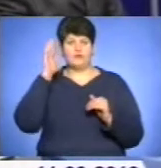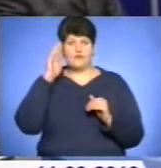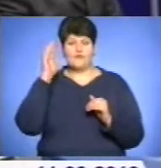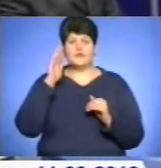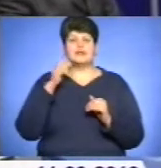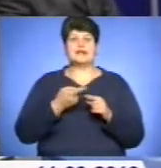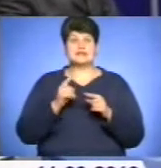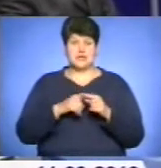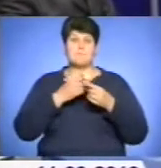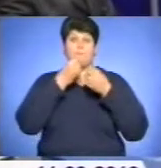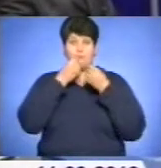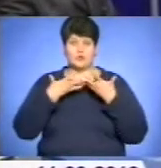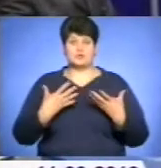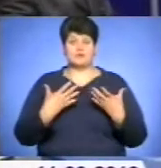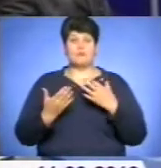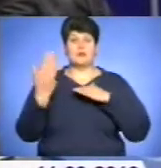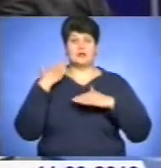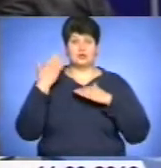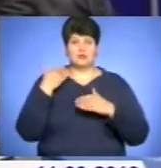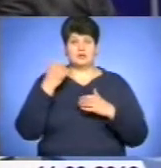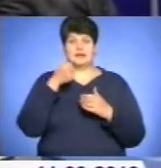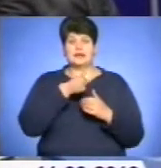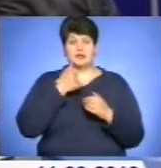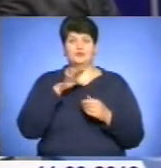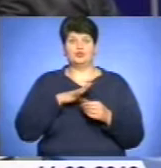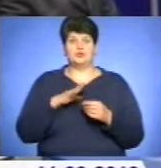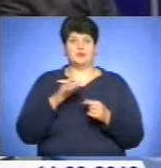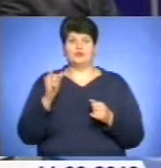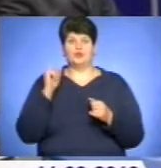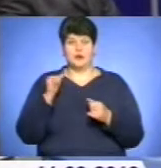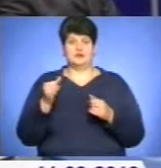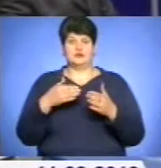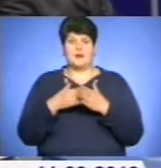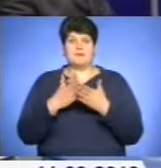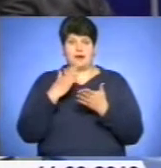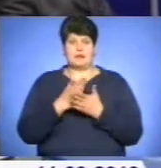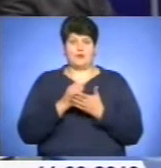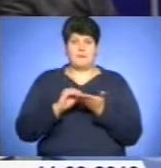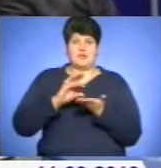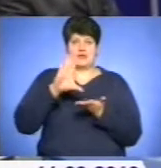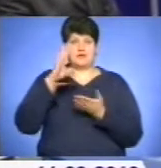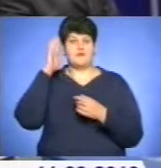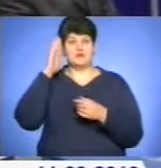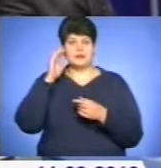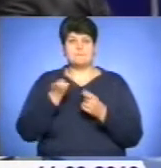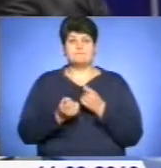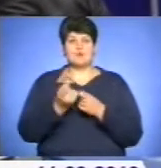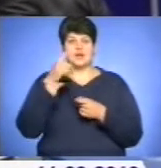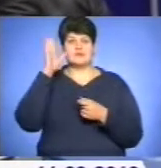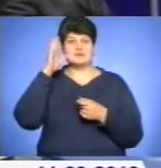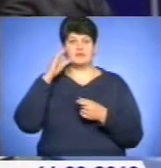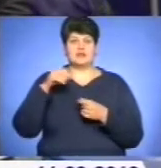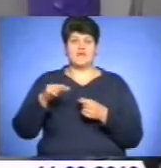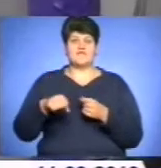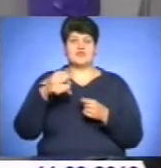також позитив, тому що минулі 2 роки були засушливі, ми маємо підняття рівнів підшкірних вод. Тобто, появиться вода в Керницях,